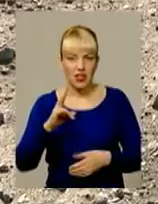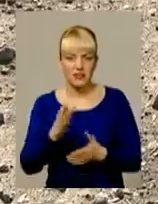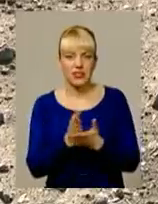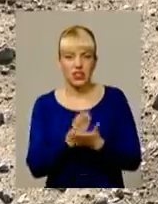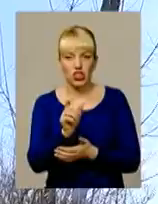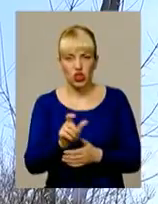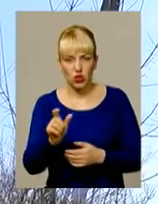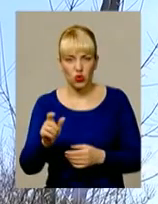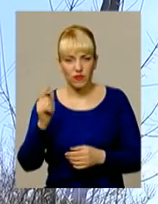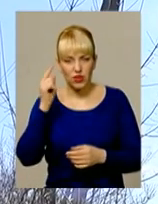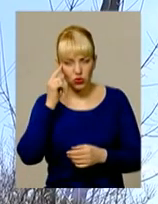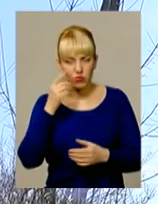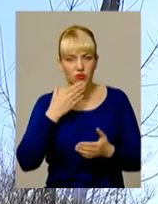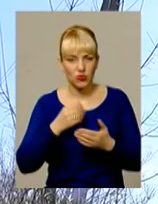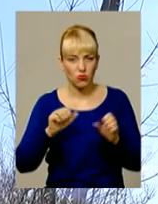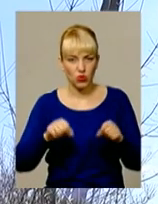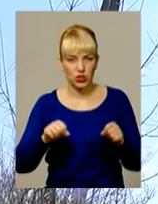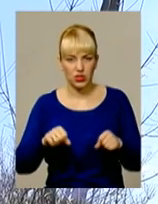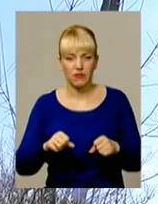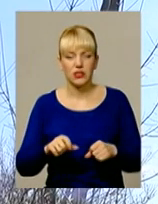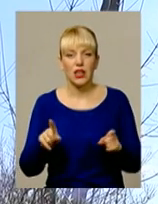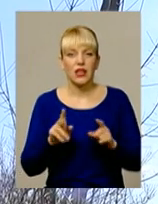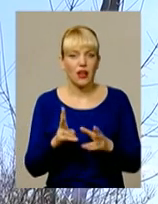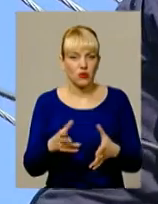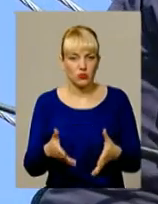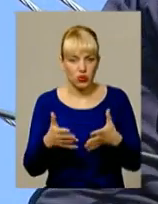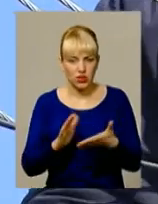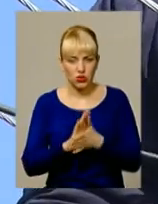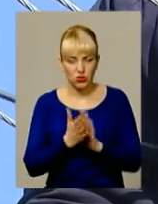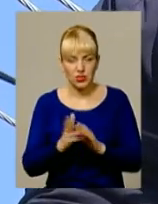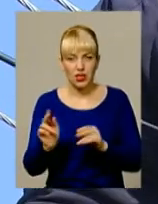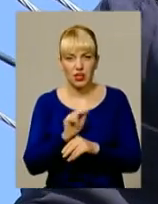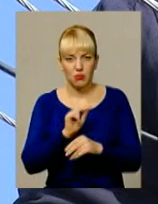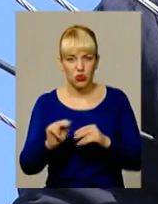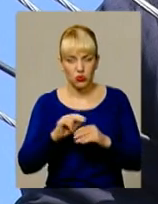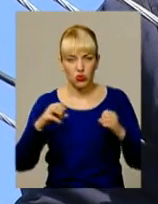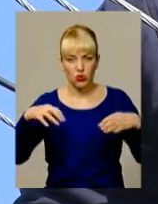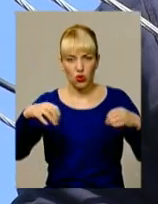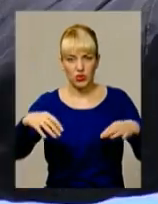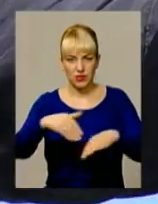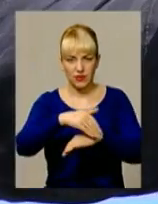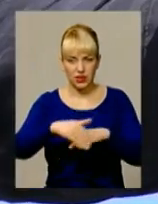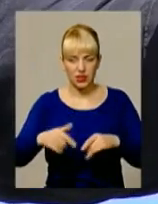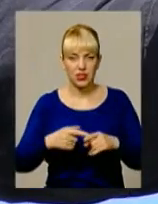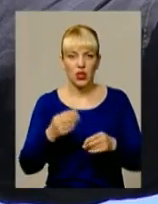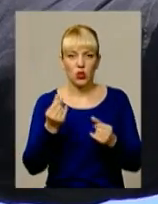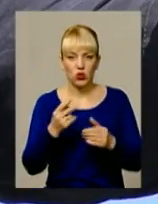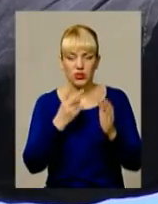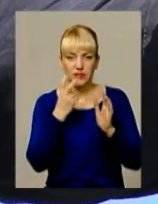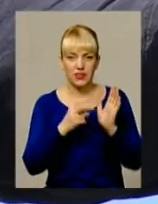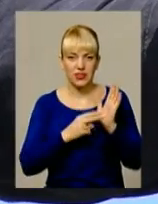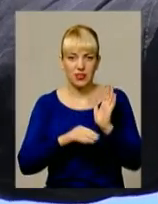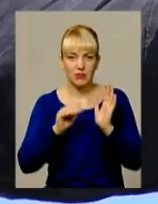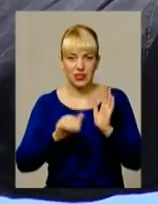доводиться виходити зі своїх можливостей. Хоч, щоб якось прояснити ситуацію, ремонтують вуличне освітлення. Гроші, а це 270